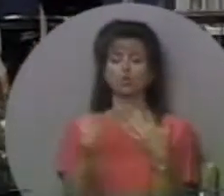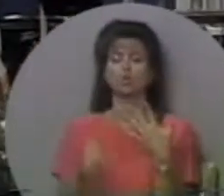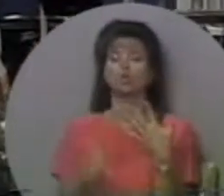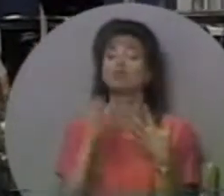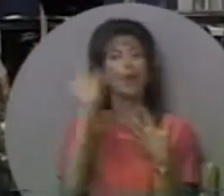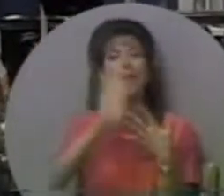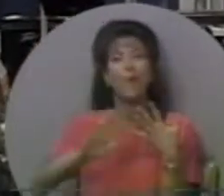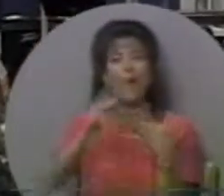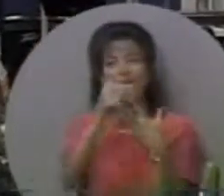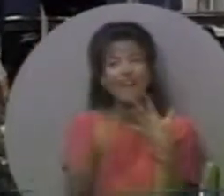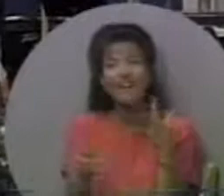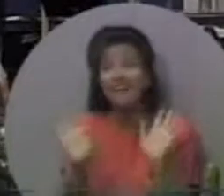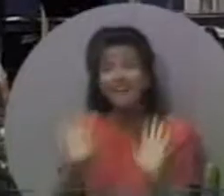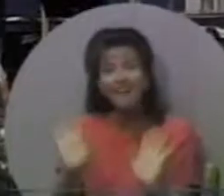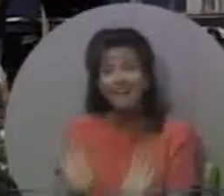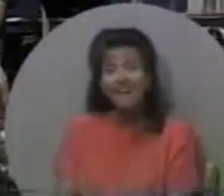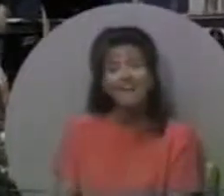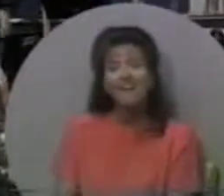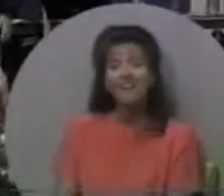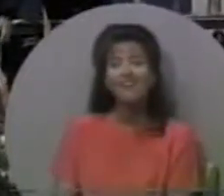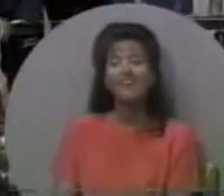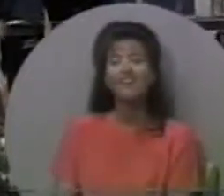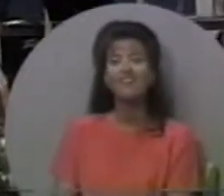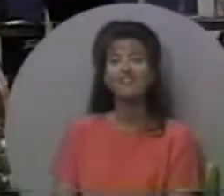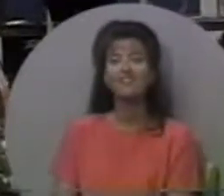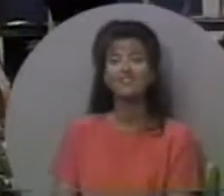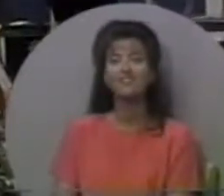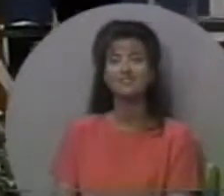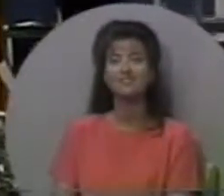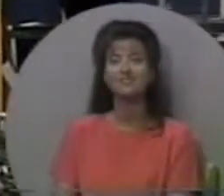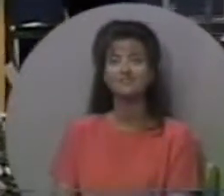переживаєте про те, що номер два в вашому житті.